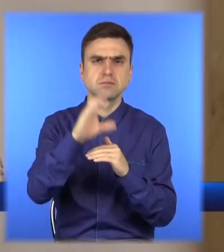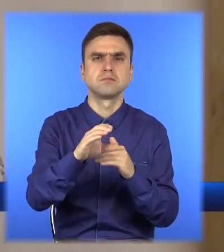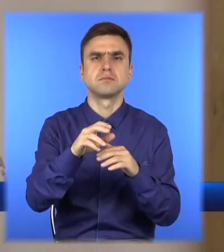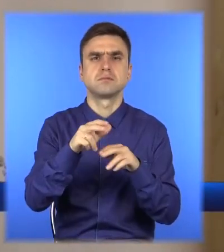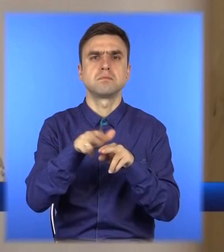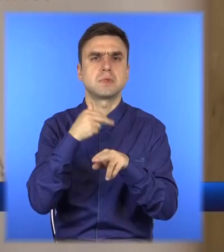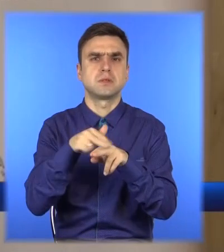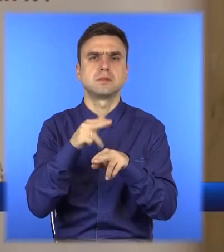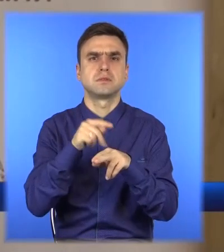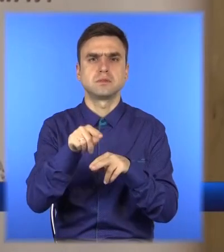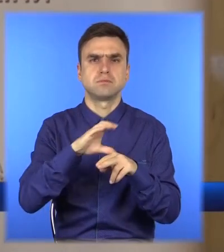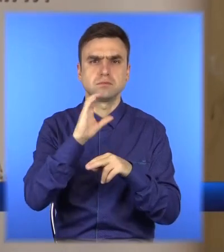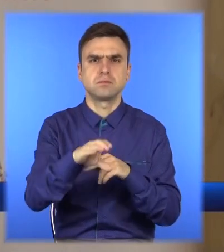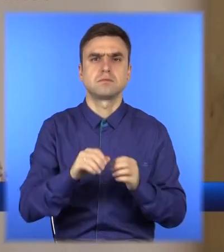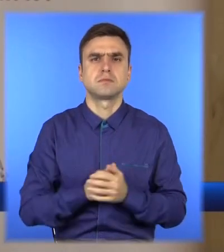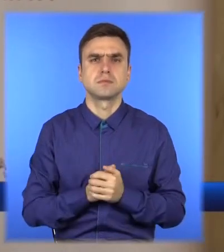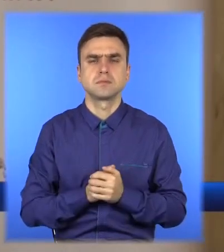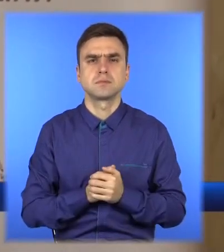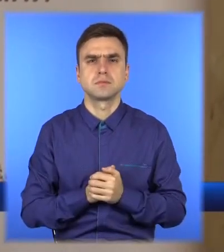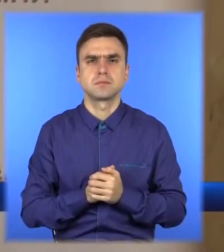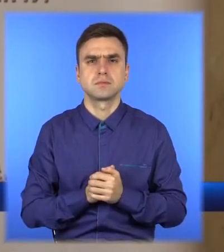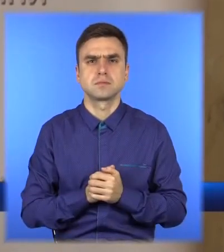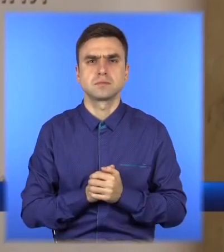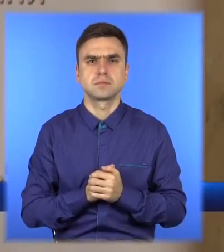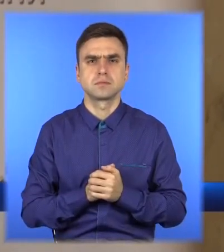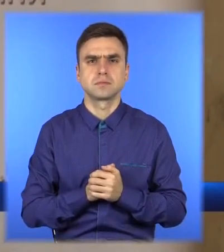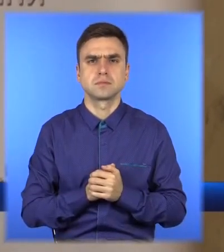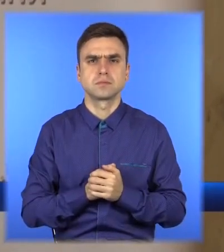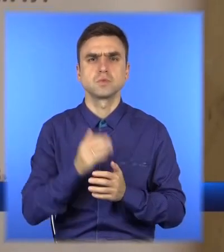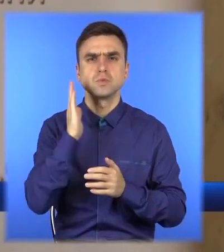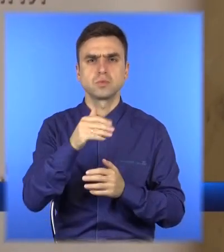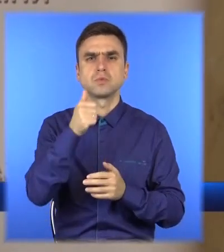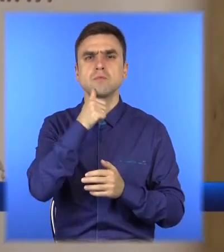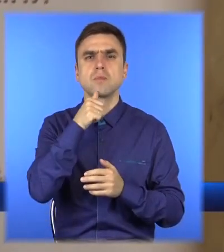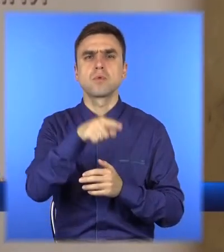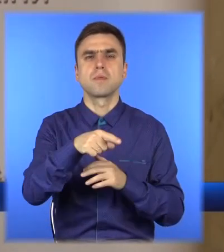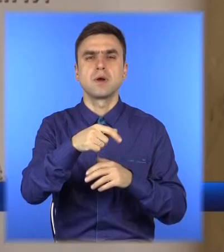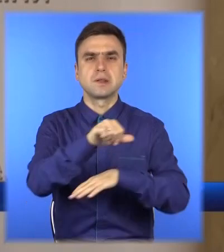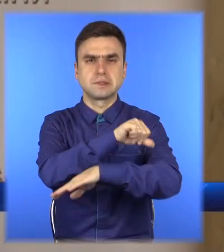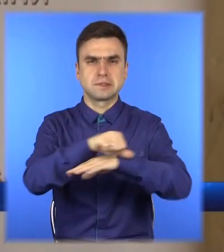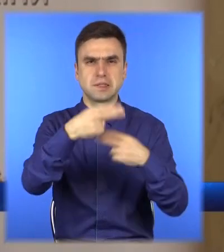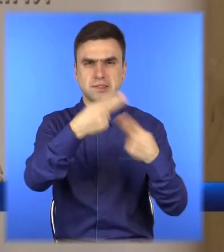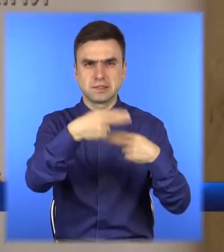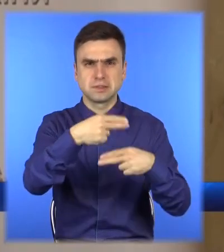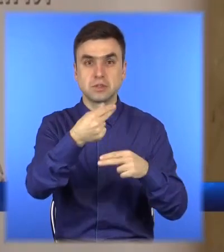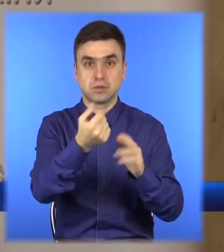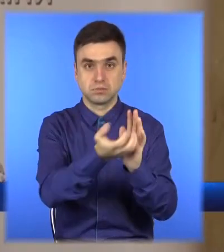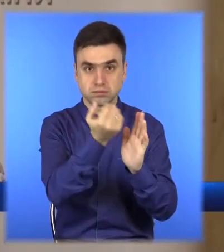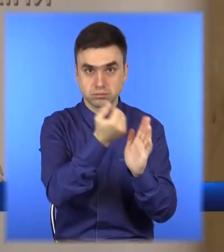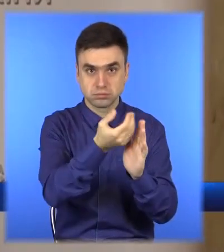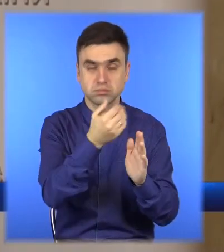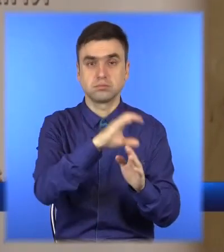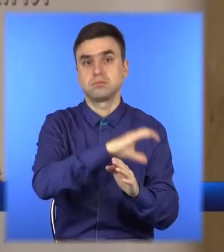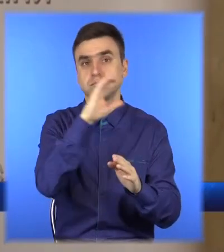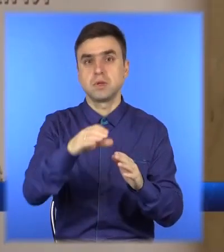того, що половина надходжень позапланових від митниці йдуть на ремонт і реконструкцію доріг в відповідних